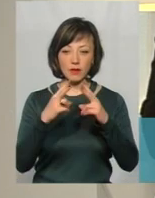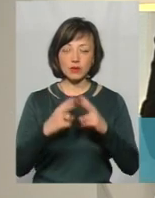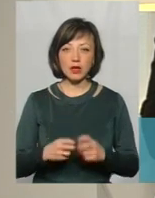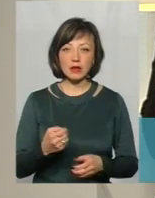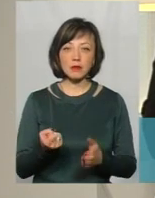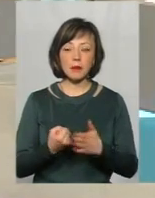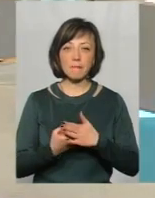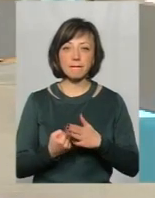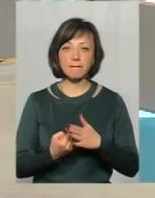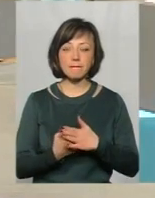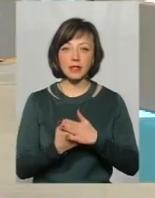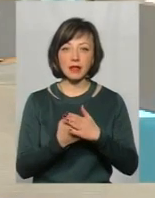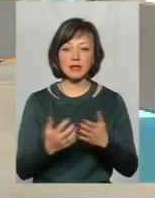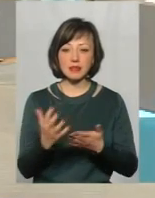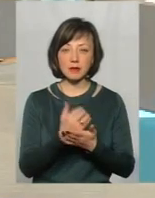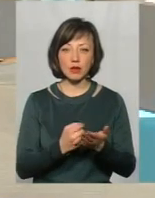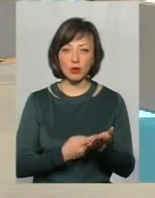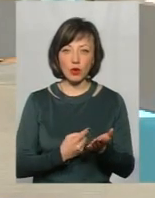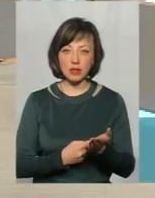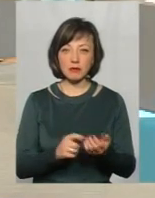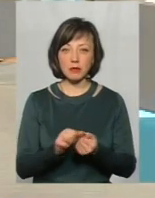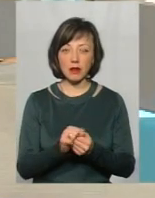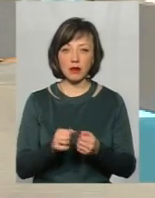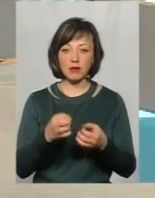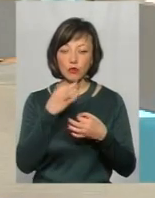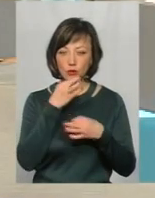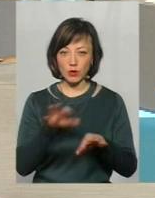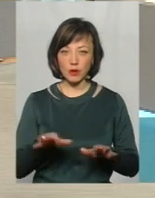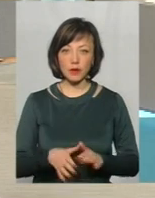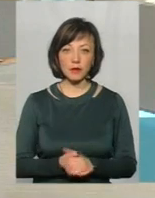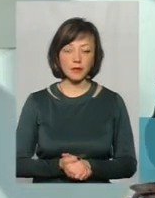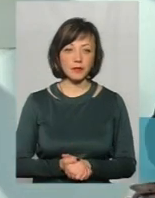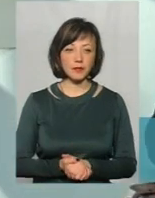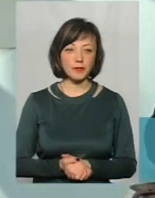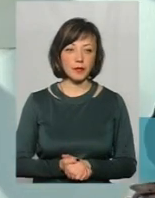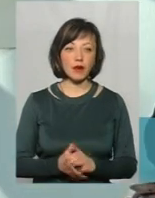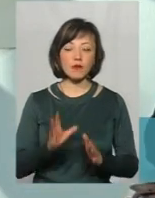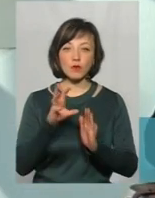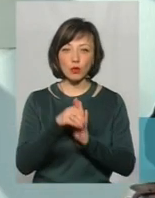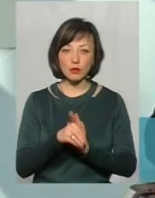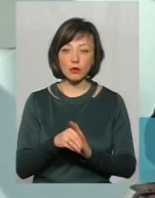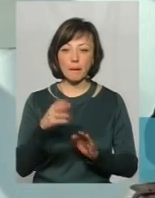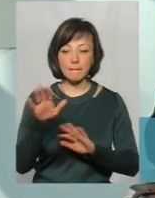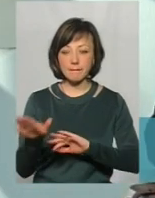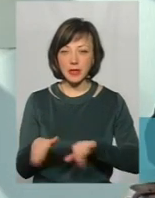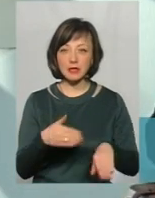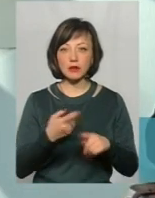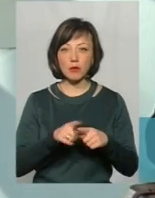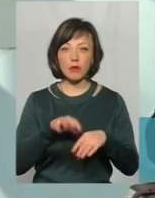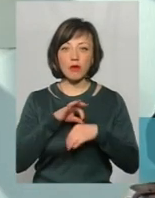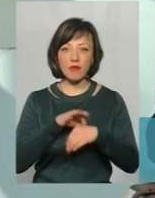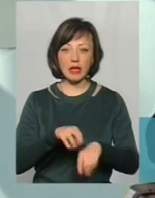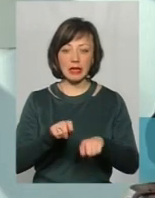зібраних доказів, матеріалів, які зібрали слідчий. В тому числі, після того, як буде проведена експертиза, не просто